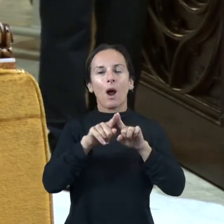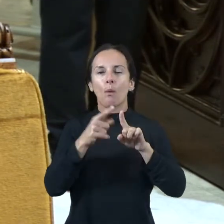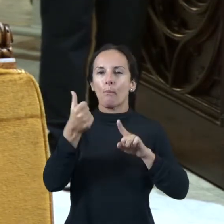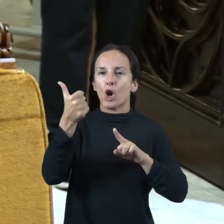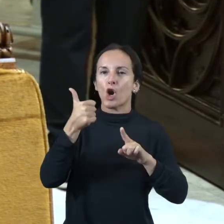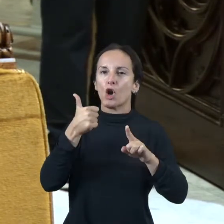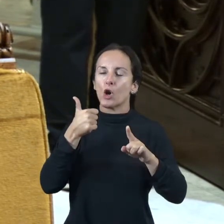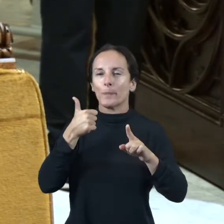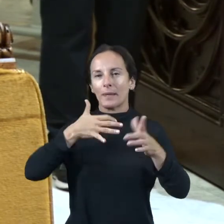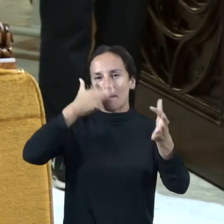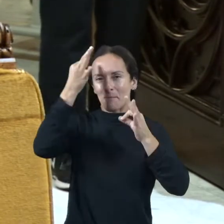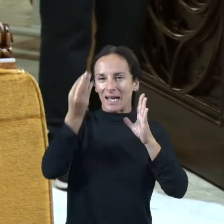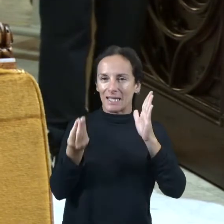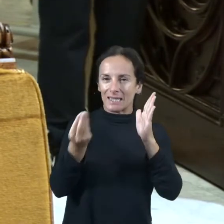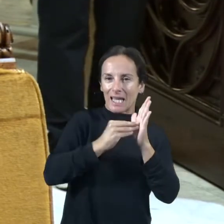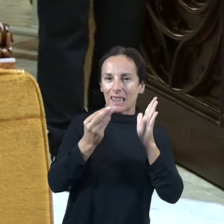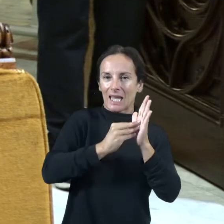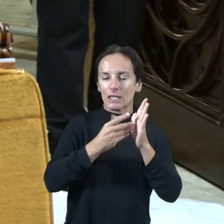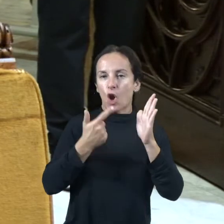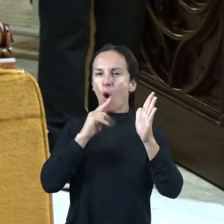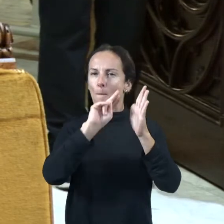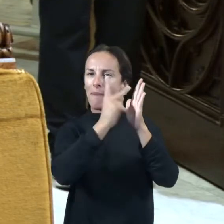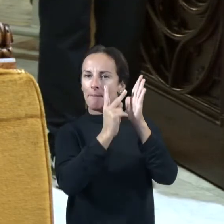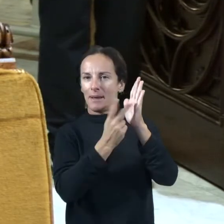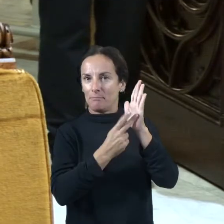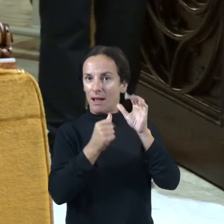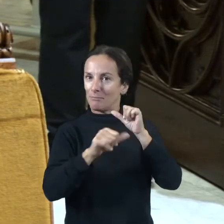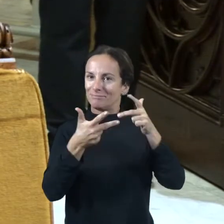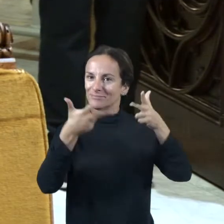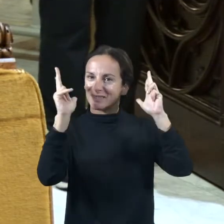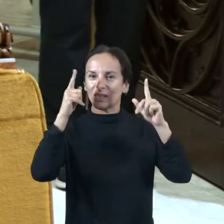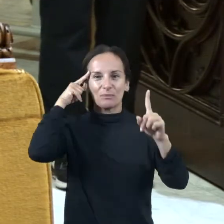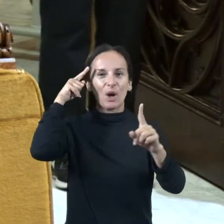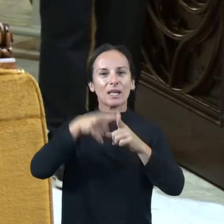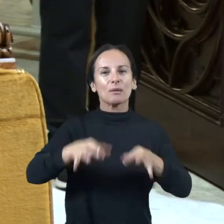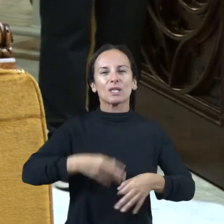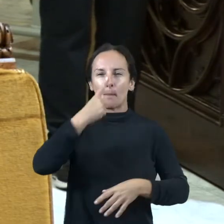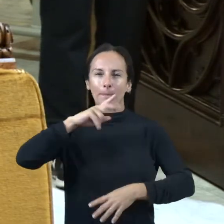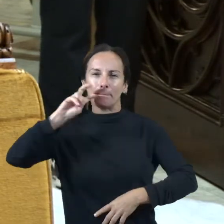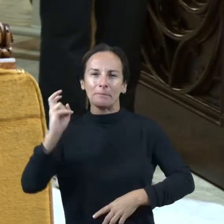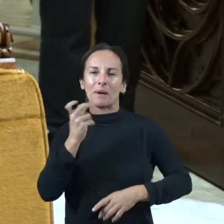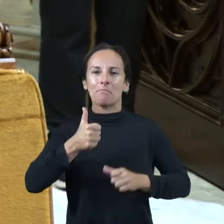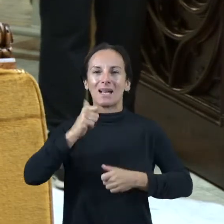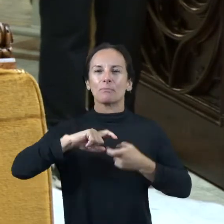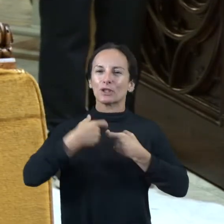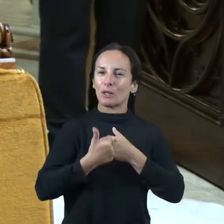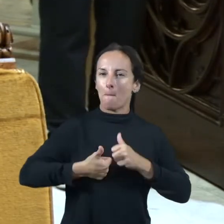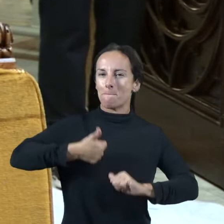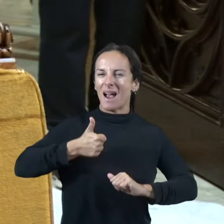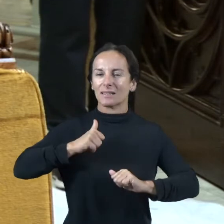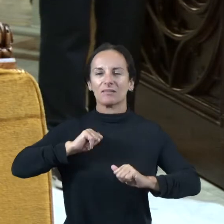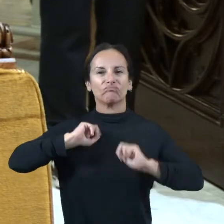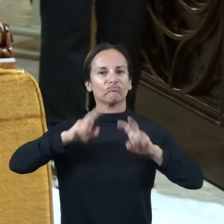ficar matisos o anar modificant-se perquè sigui sempre més plural més global i més participatiu i més viu